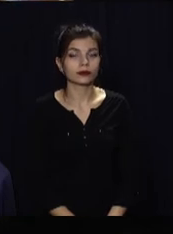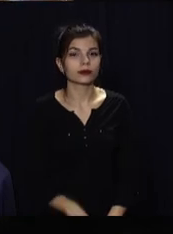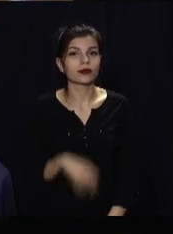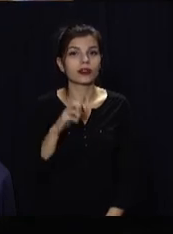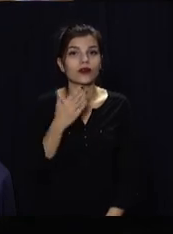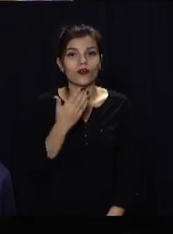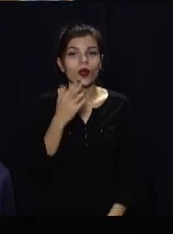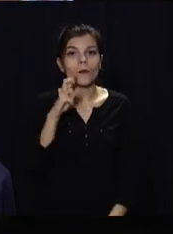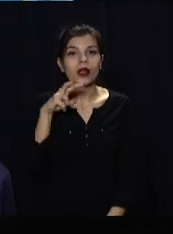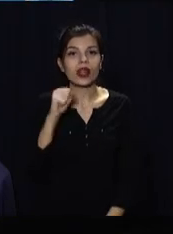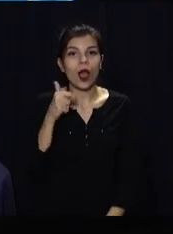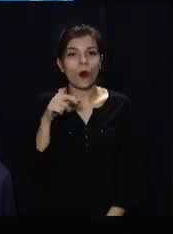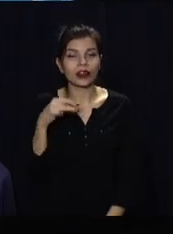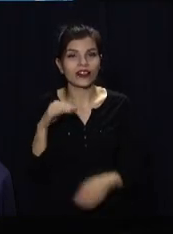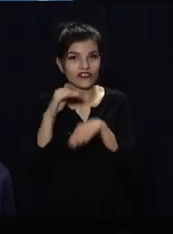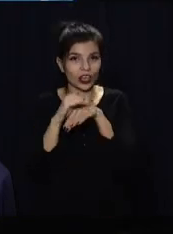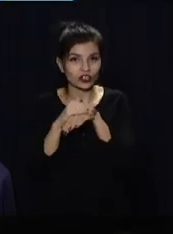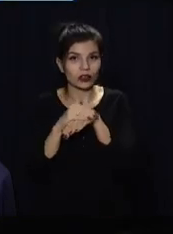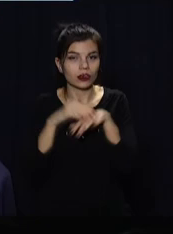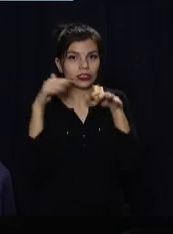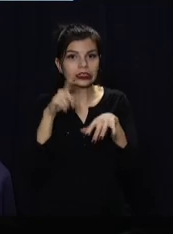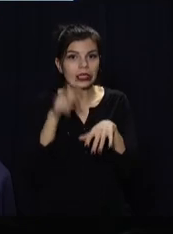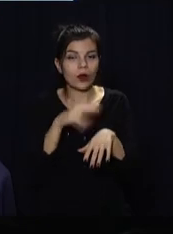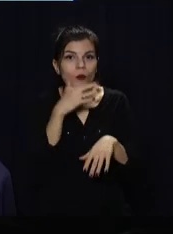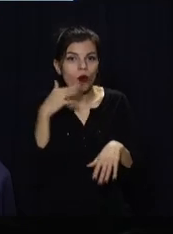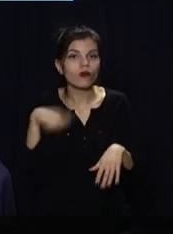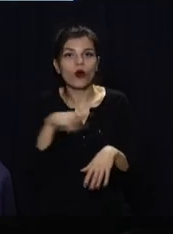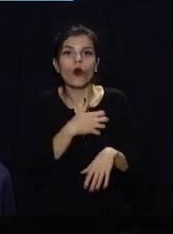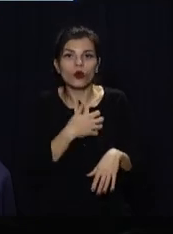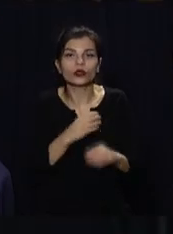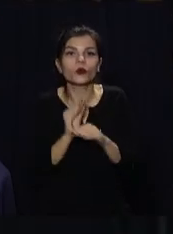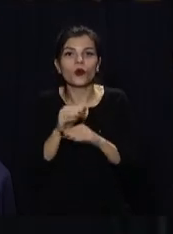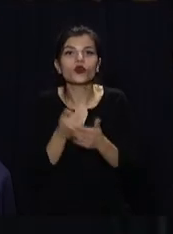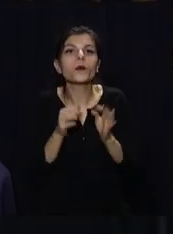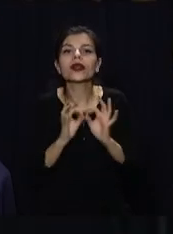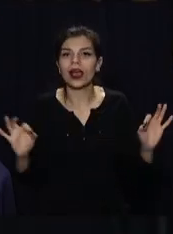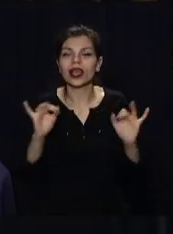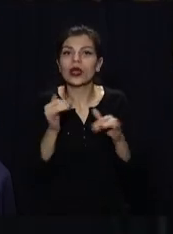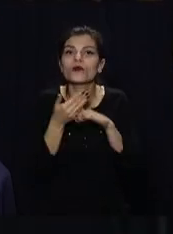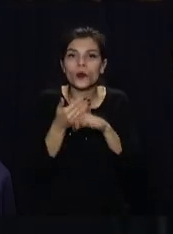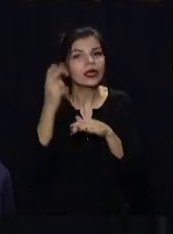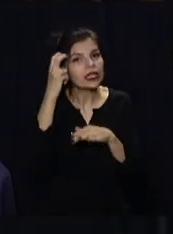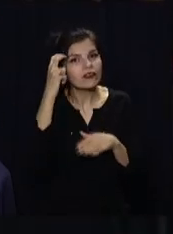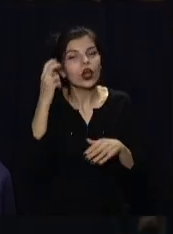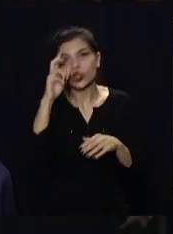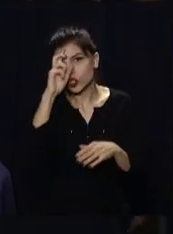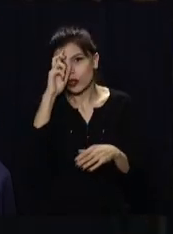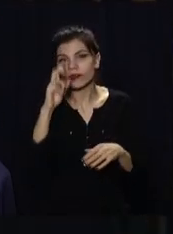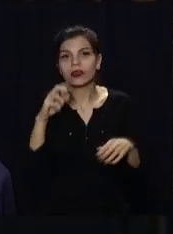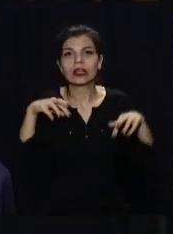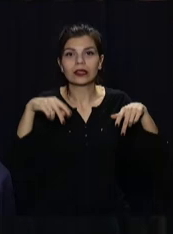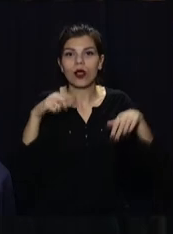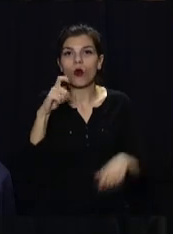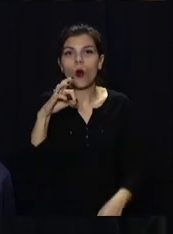Благодійний вечір у розпалі. У залі чимало небайдужих. Всі вони прагнуть долучитися до прекрасного та допомогти Київському державному